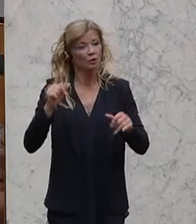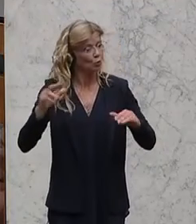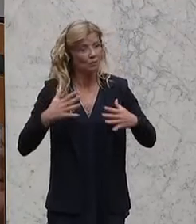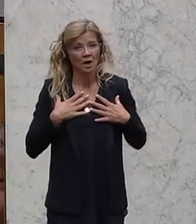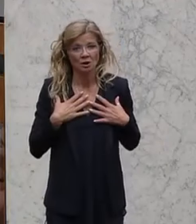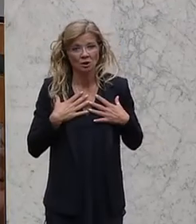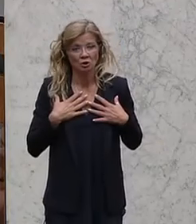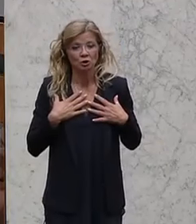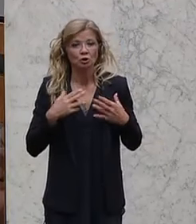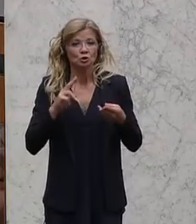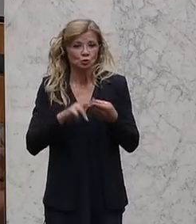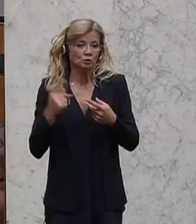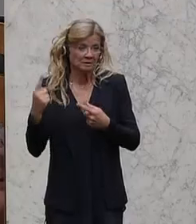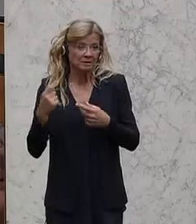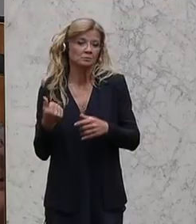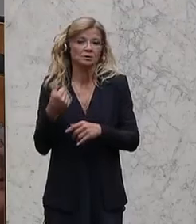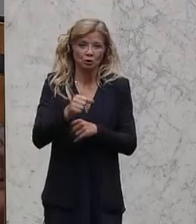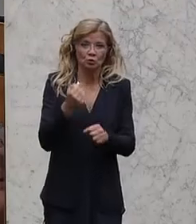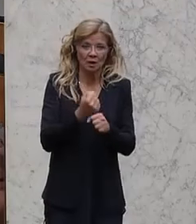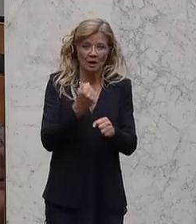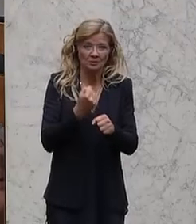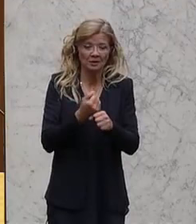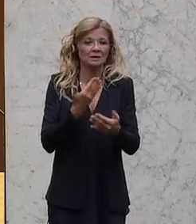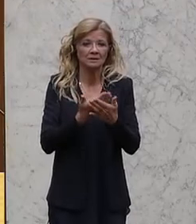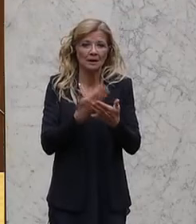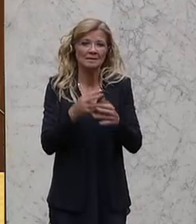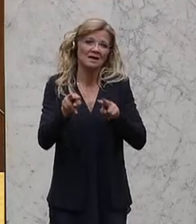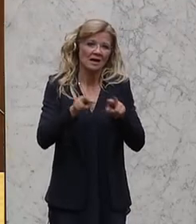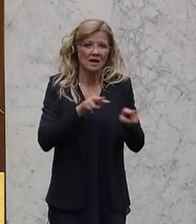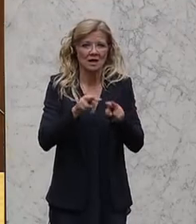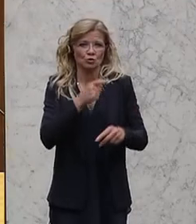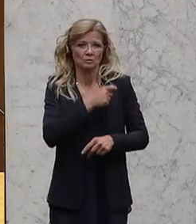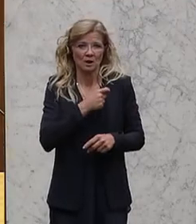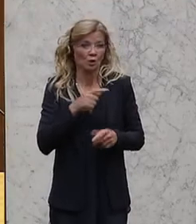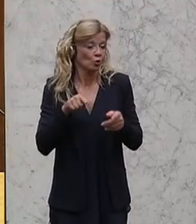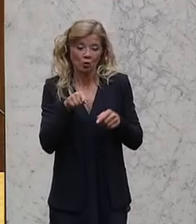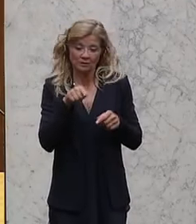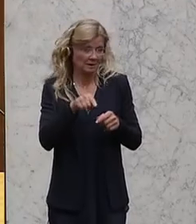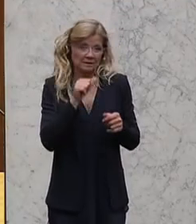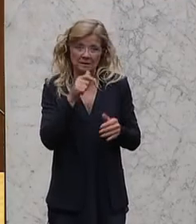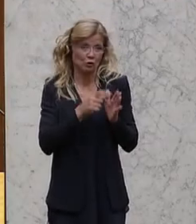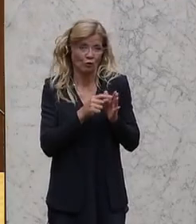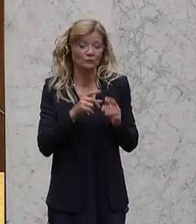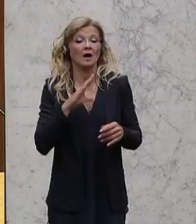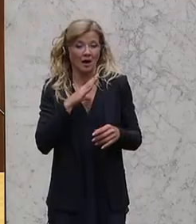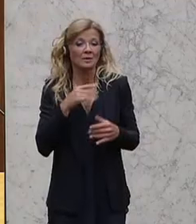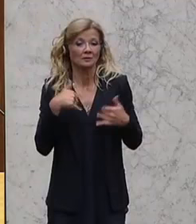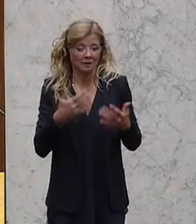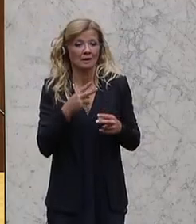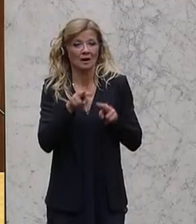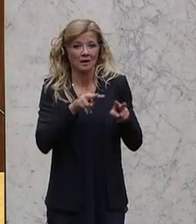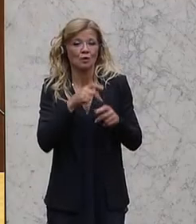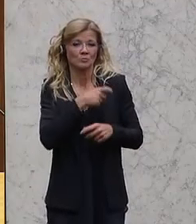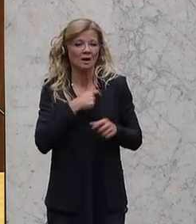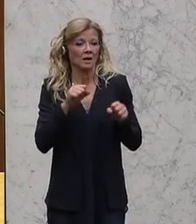die Regierungsparteien, und das kommt nicht sehr häufig vor, unseren grünen Antrag unterstützen. Das ist